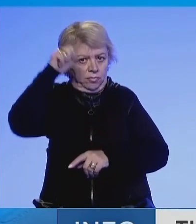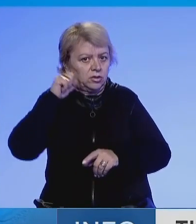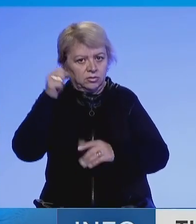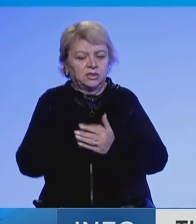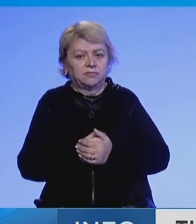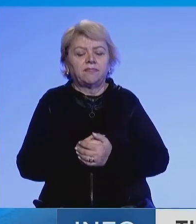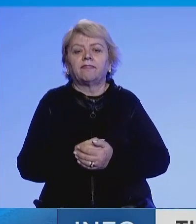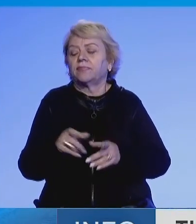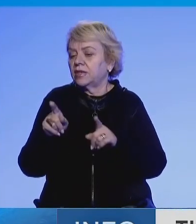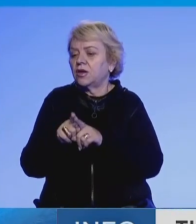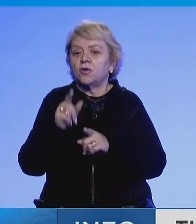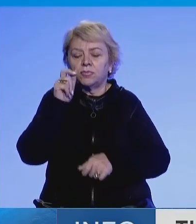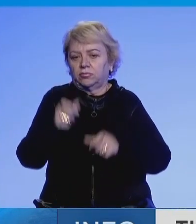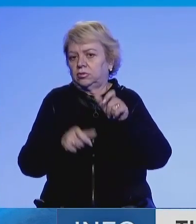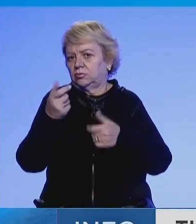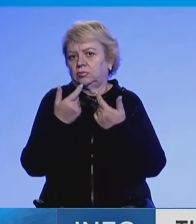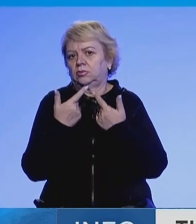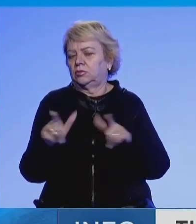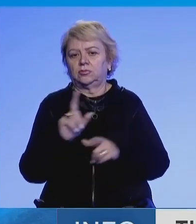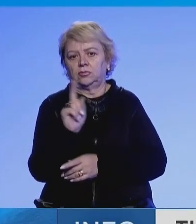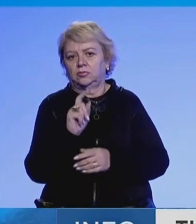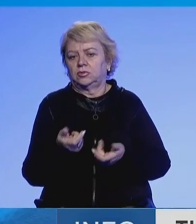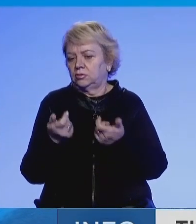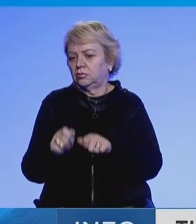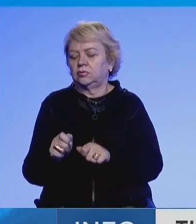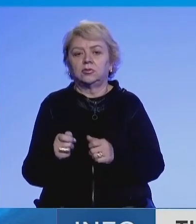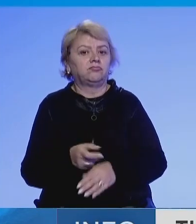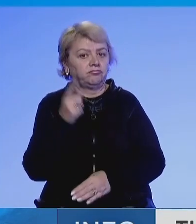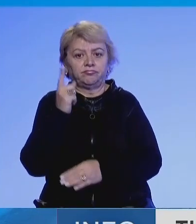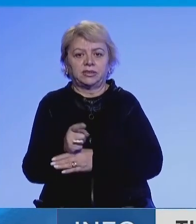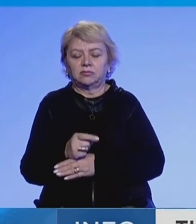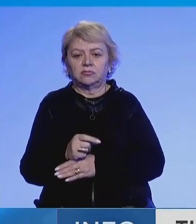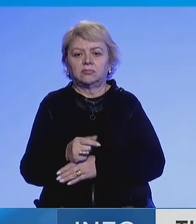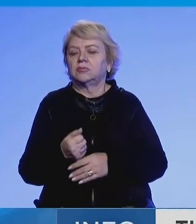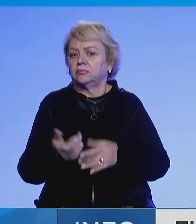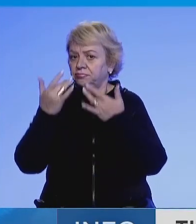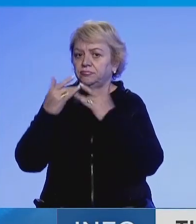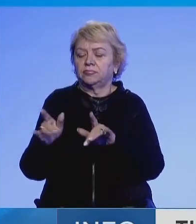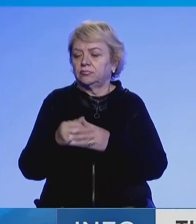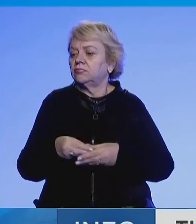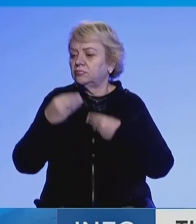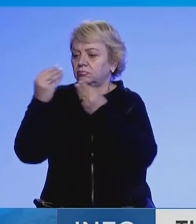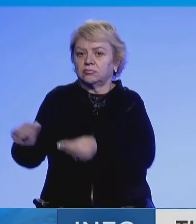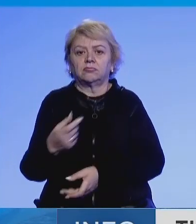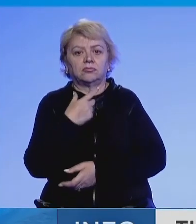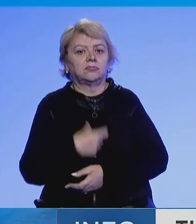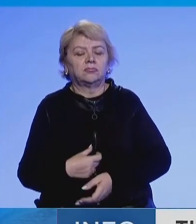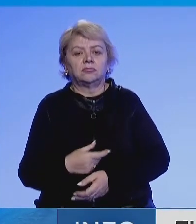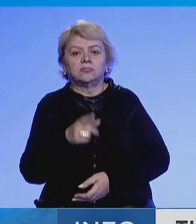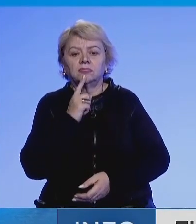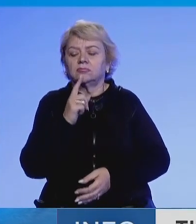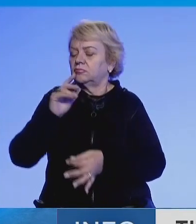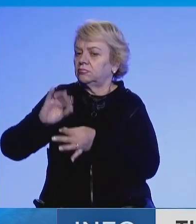populli i Kosovës nuk detlejoj që izolimit vazhdoj, do të detyroheni, të lironi zyrat dhe të adorzoni mandatin të kata që